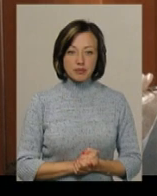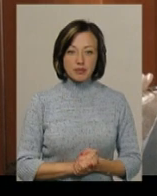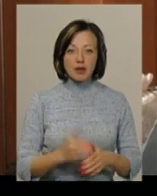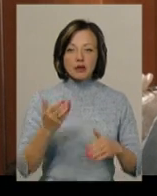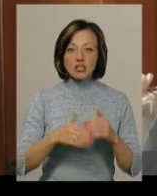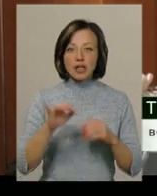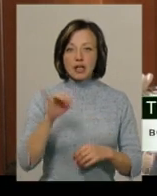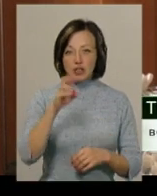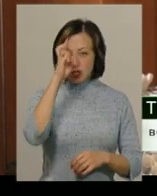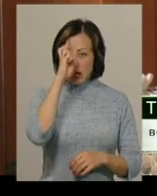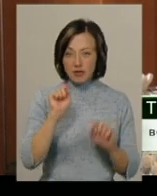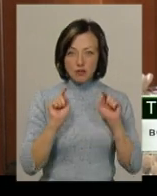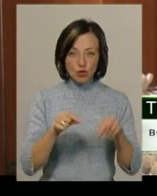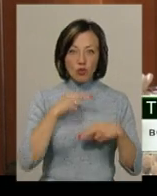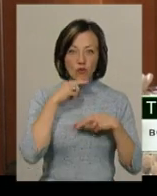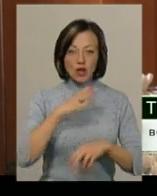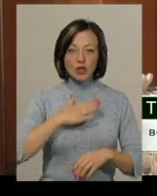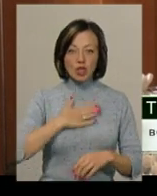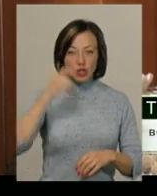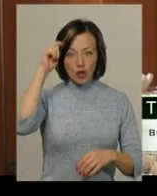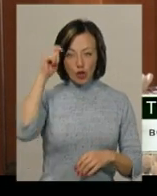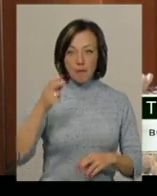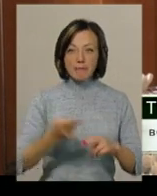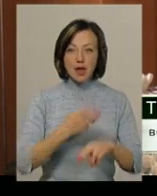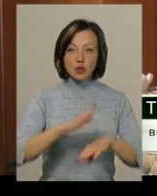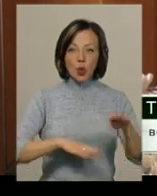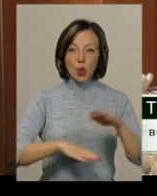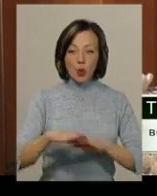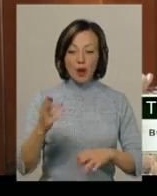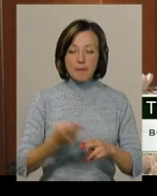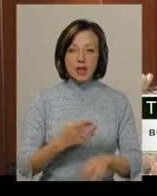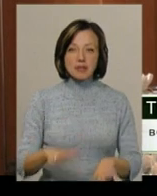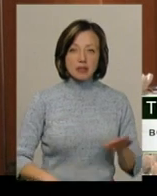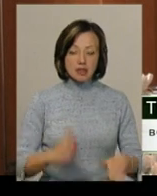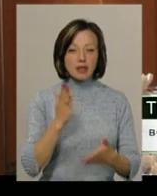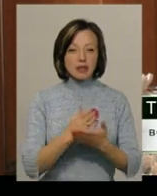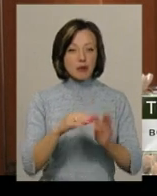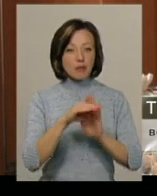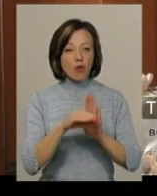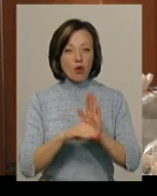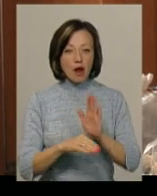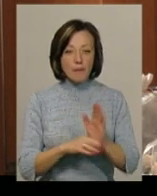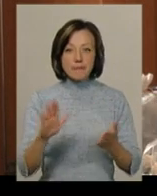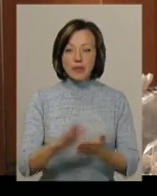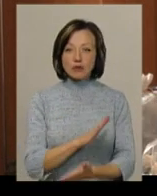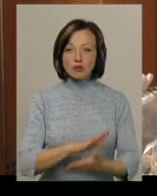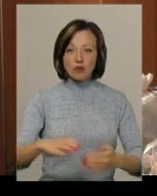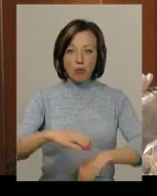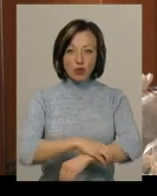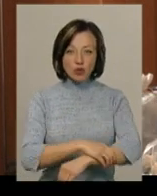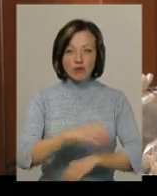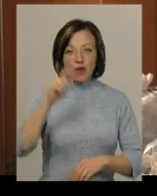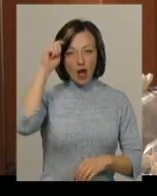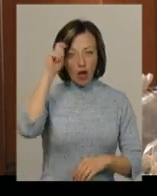держава звернула увагу на наших хлопців без рук і без них. Є вже програма про безплатне протезування